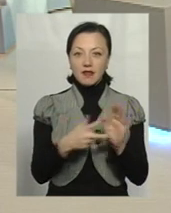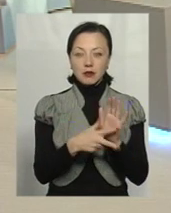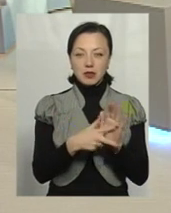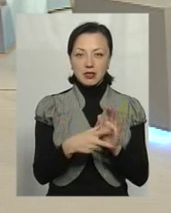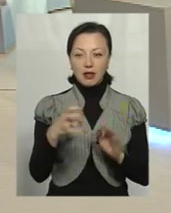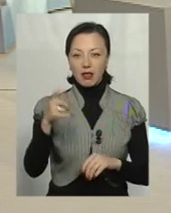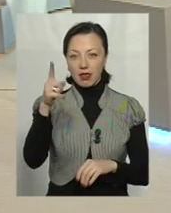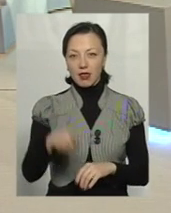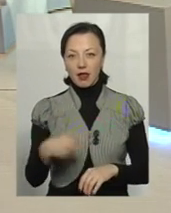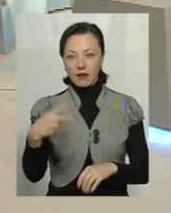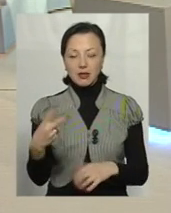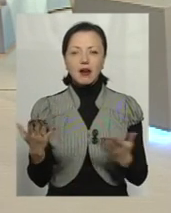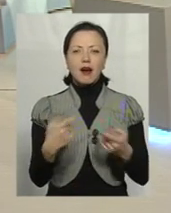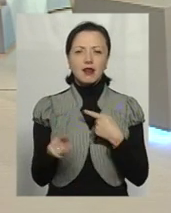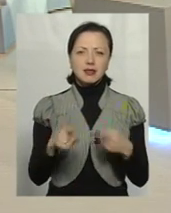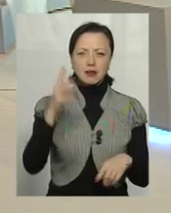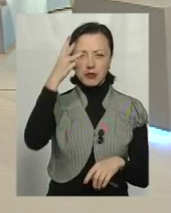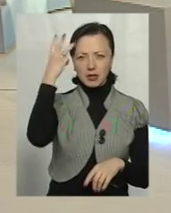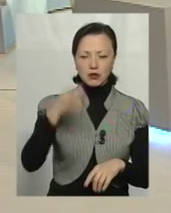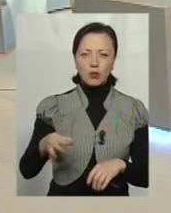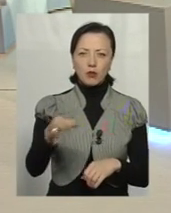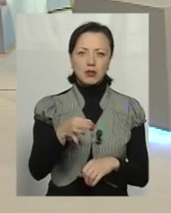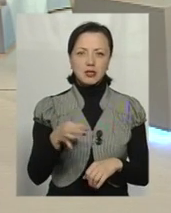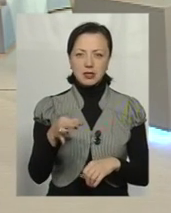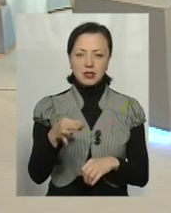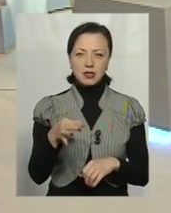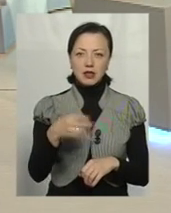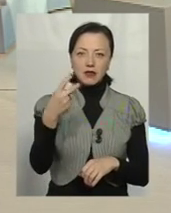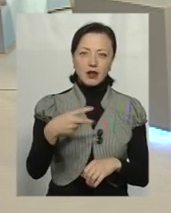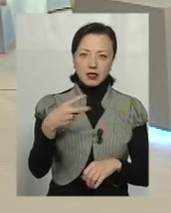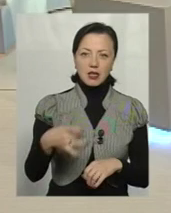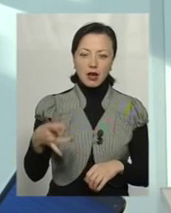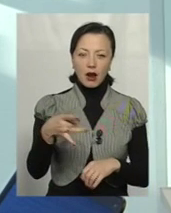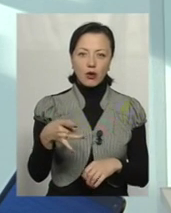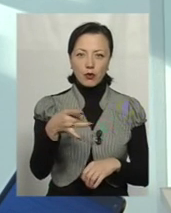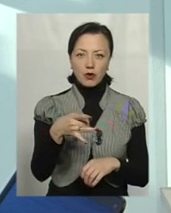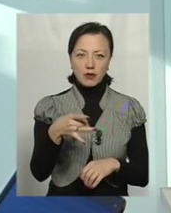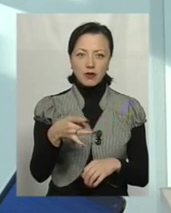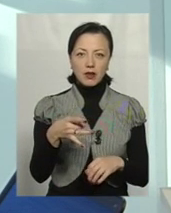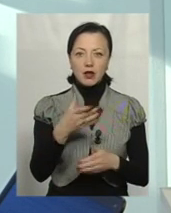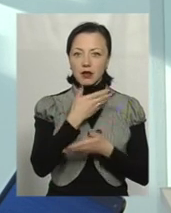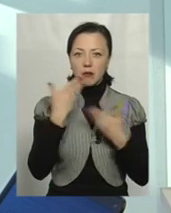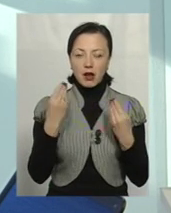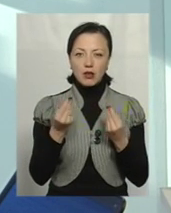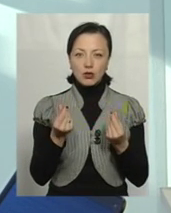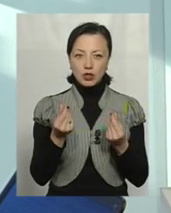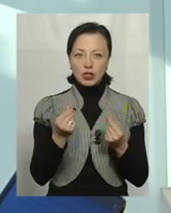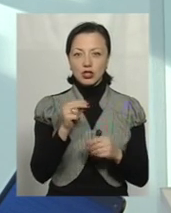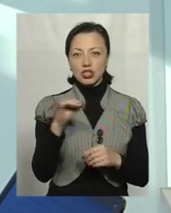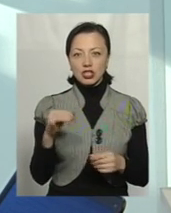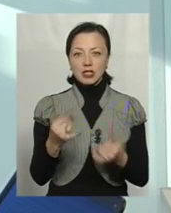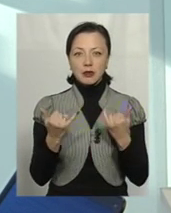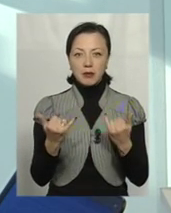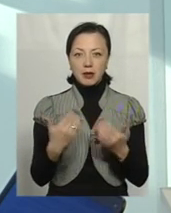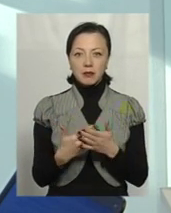скажіть мені, яка різниця? В Хмельницькій області 20 районів не мали грошей, чи тепер,